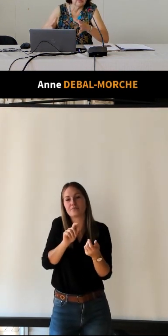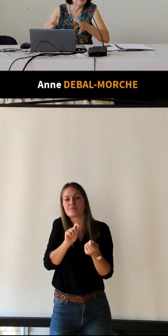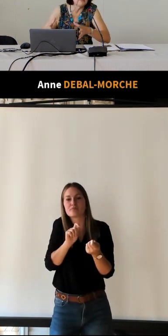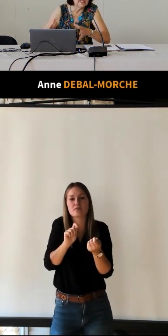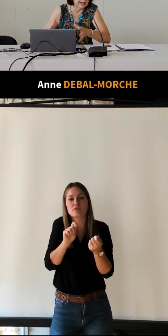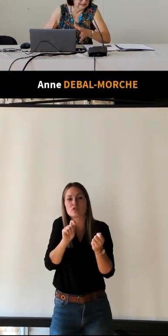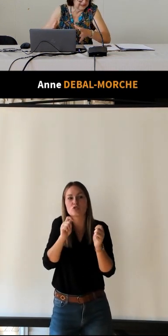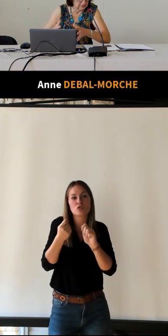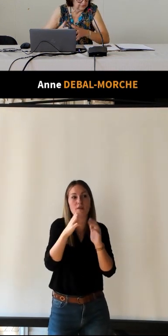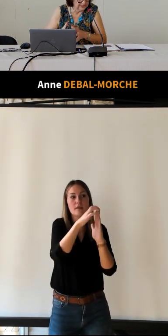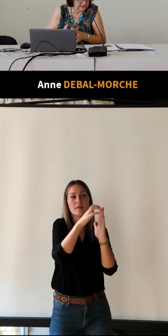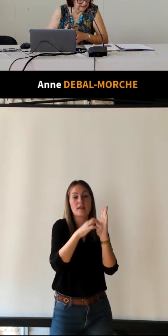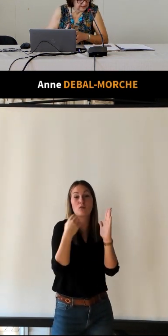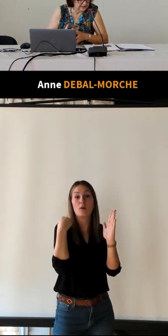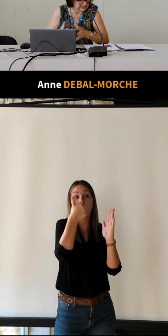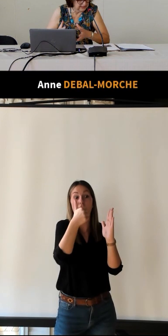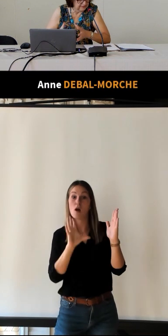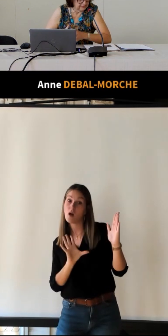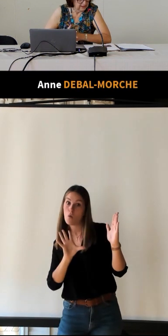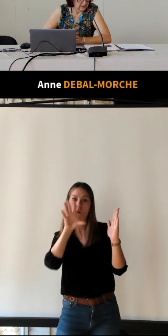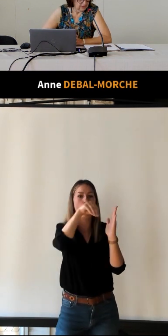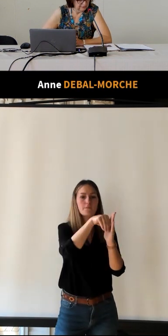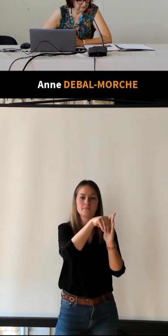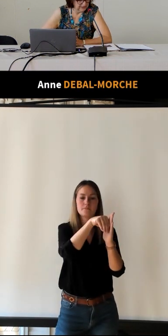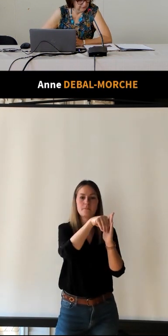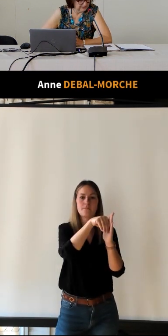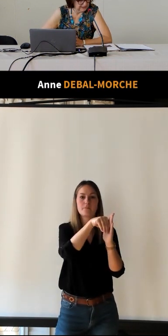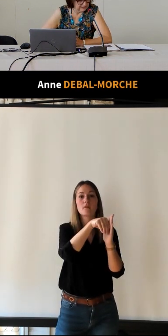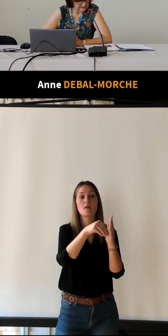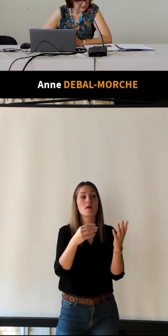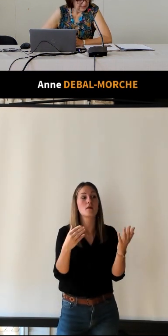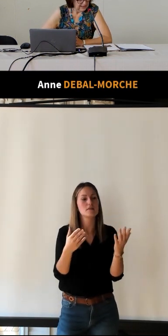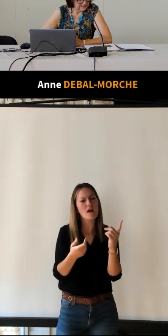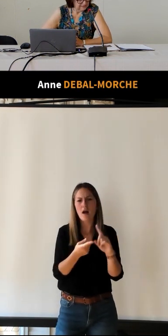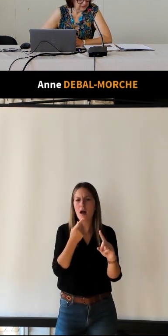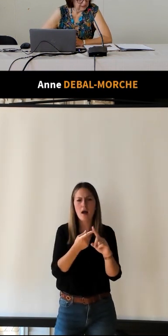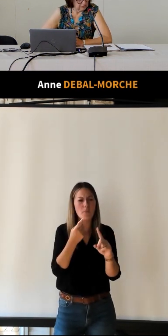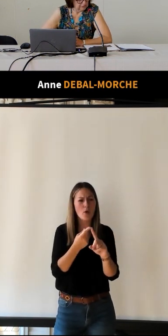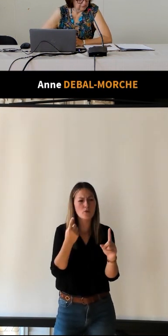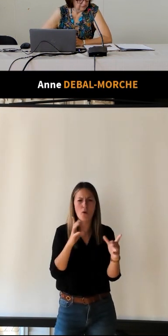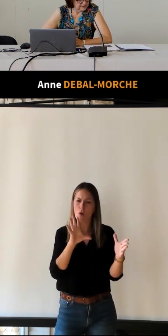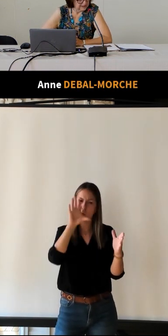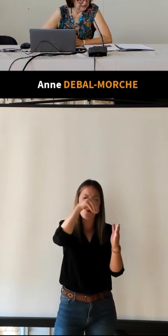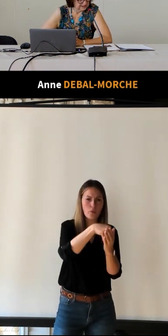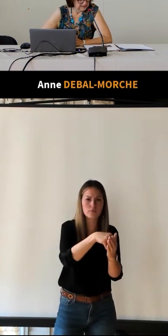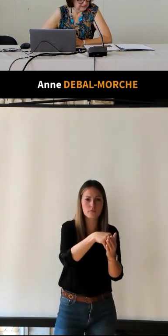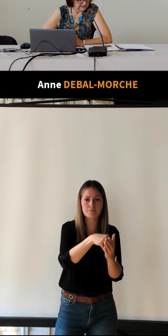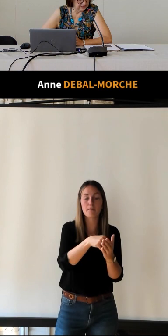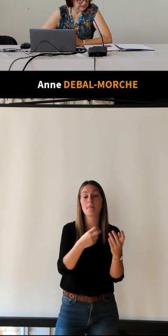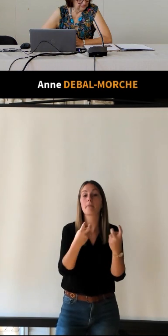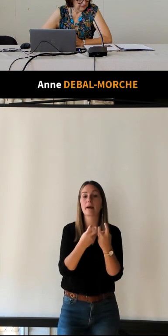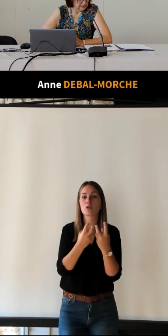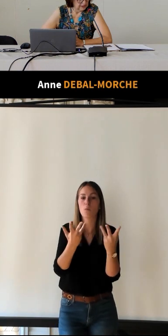le premier article du syndicat d'initiative comme fondamental, à savoir que le syndicat d